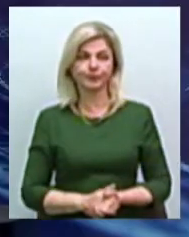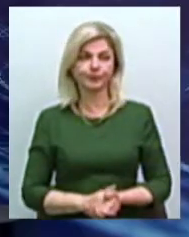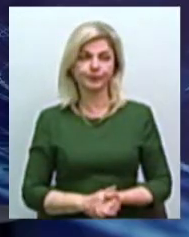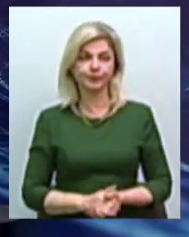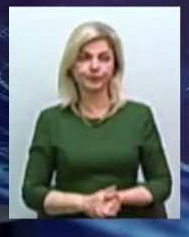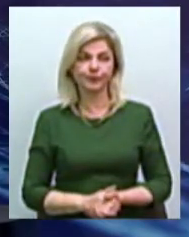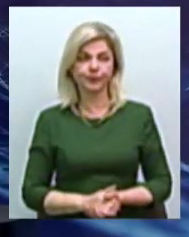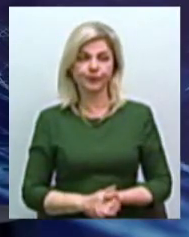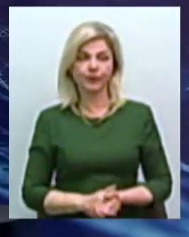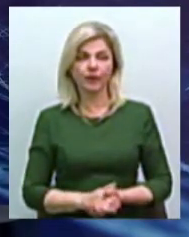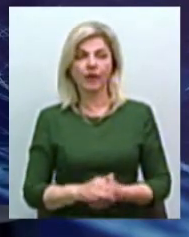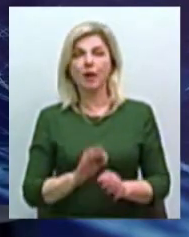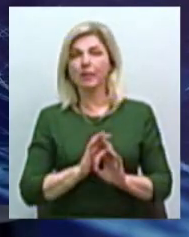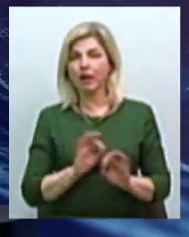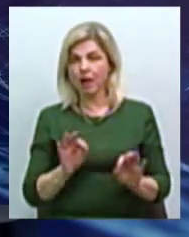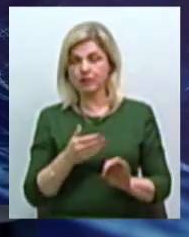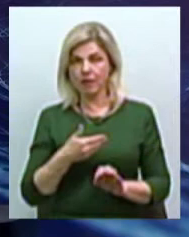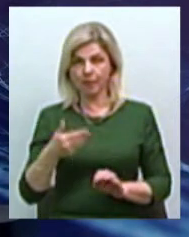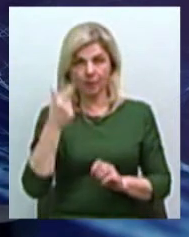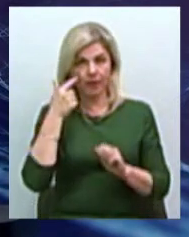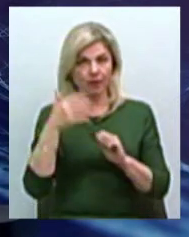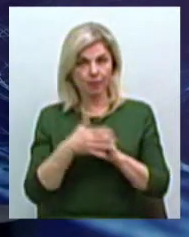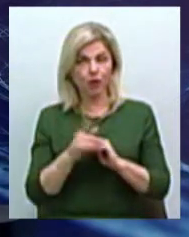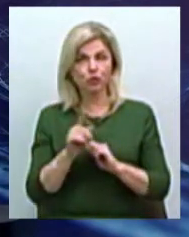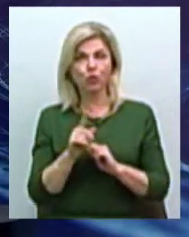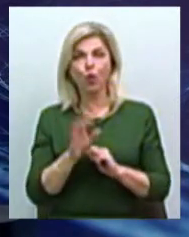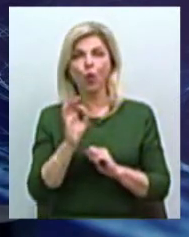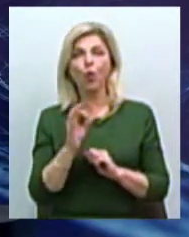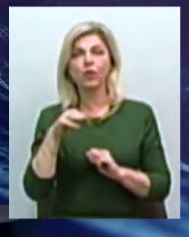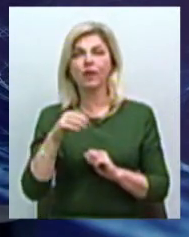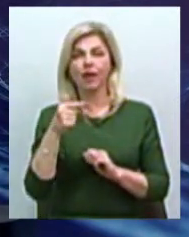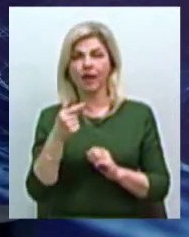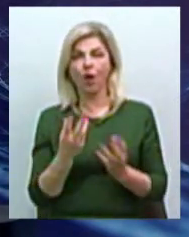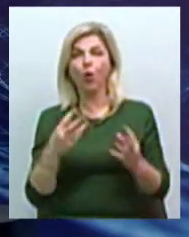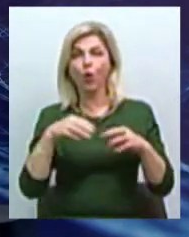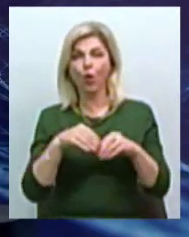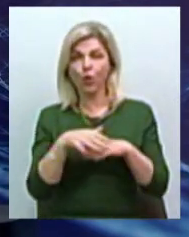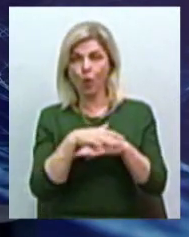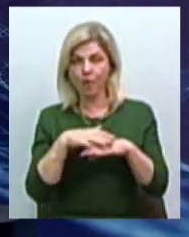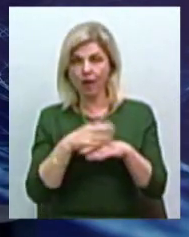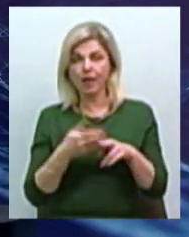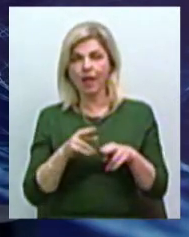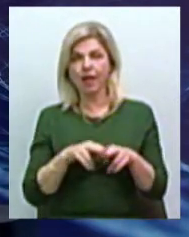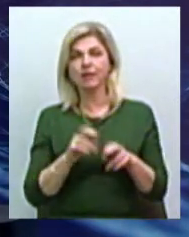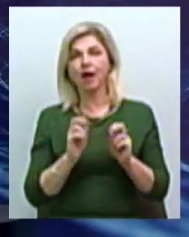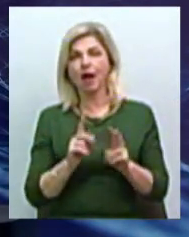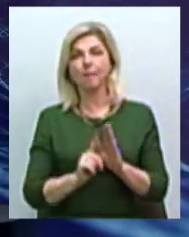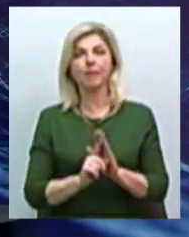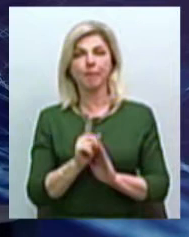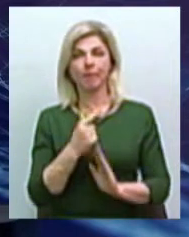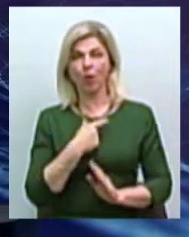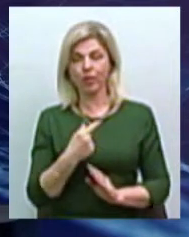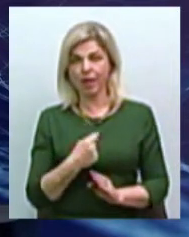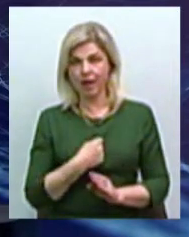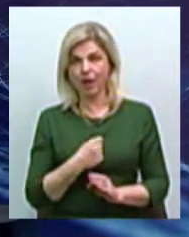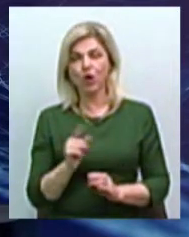Прежде всього ми прекрасно розуміємо, що об'єднані територіальні громаді – це можна сказати піонери, і то, що їм